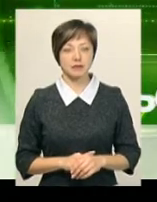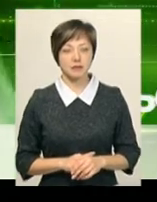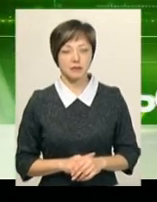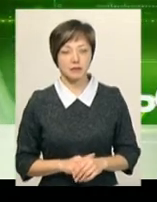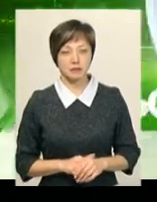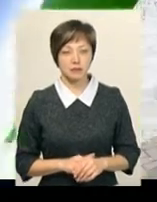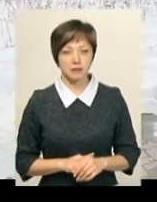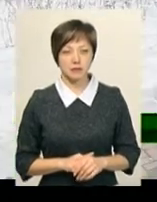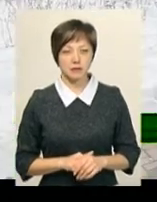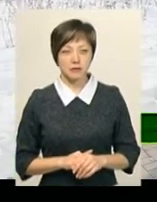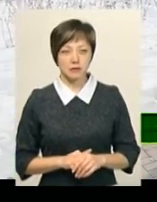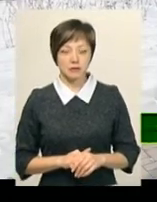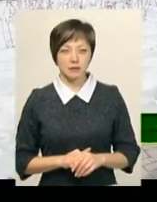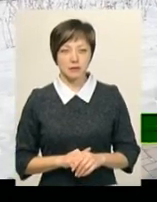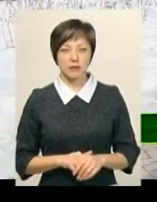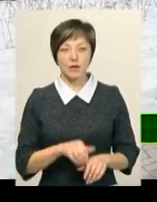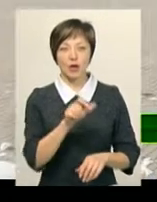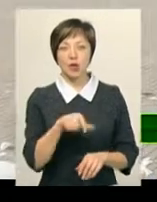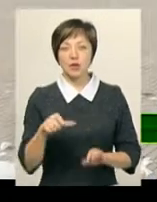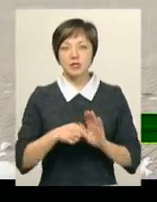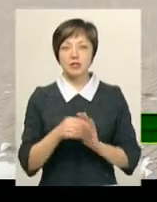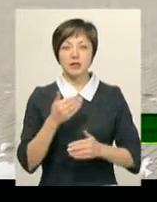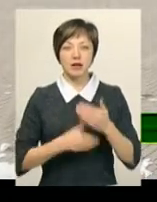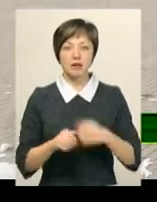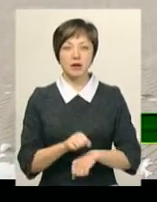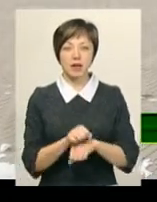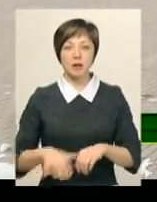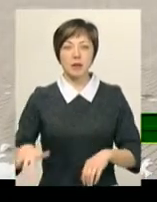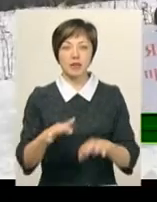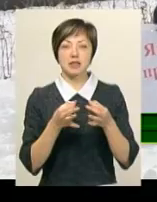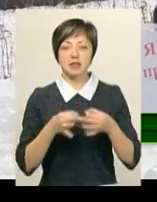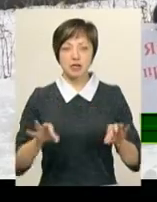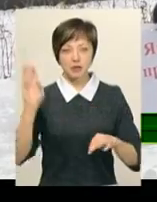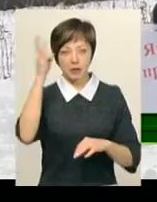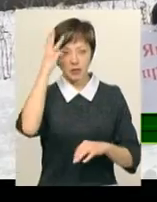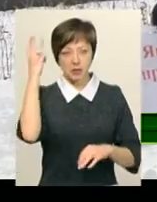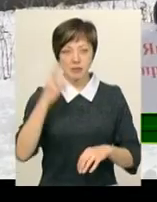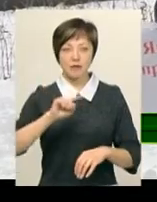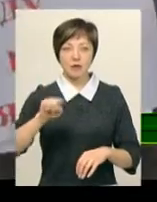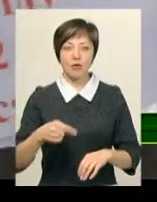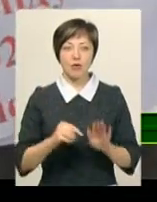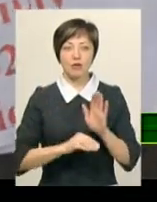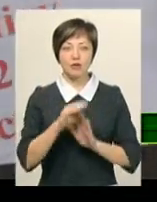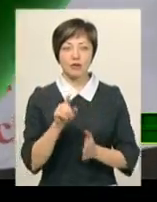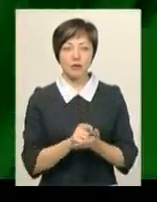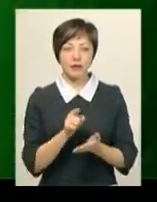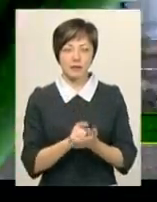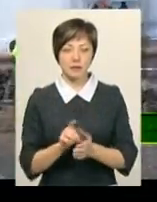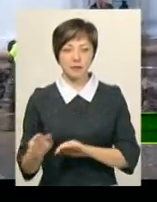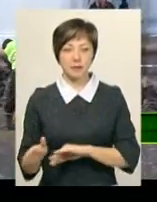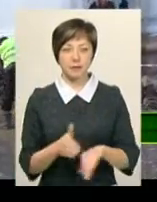Музика Люди з інвалідністю вийшли на пікет на Майдан Незалежності в Хмельницькому з вимогою підвищити пенсії.